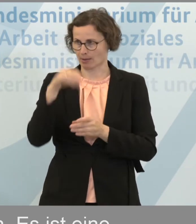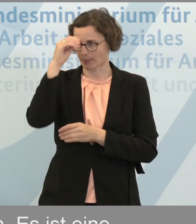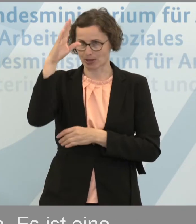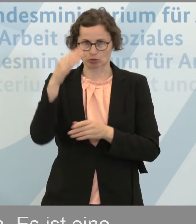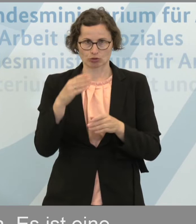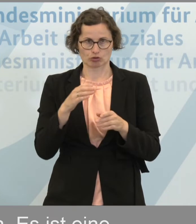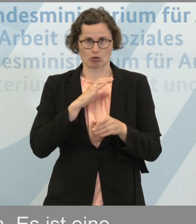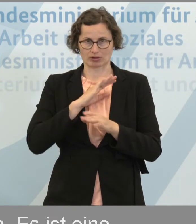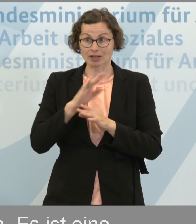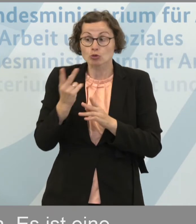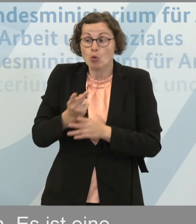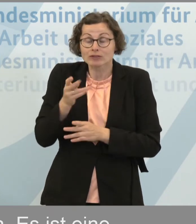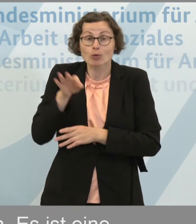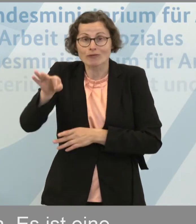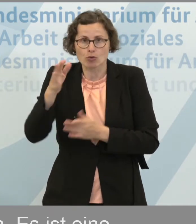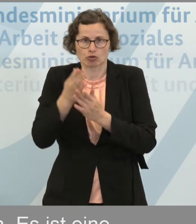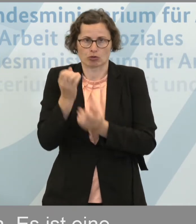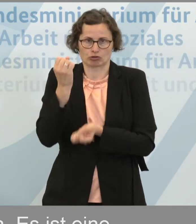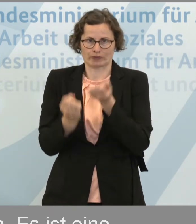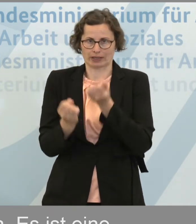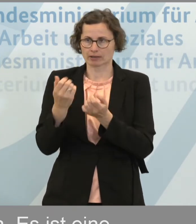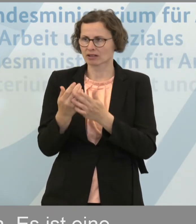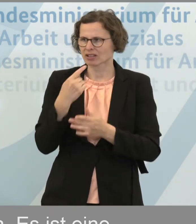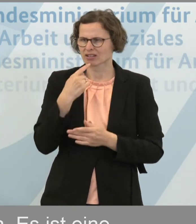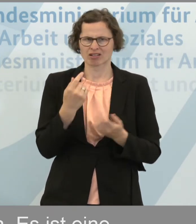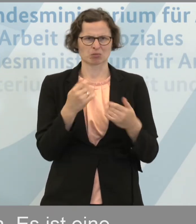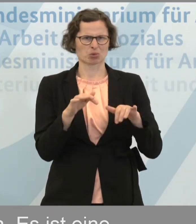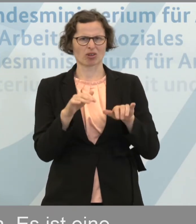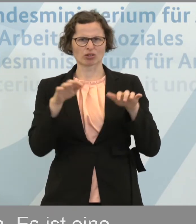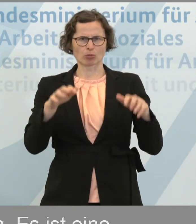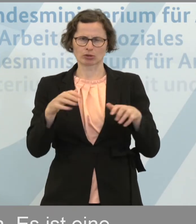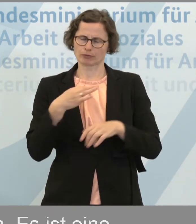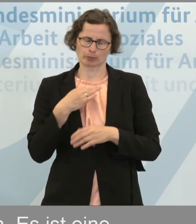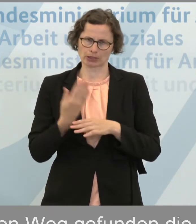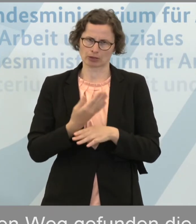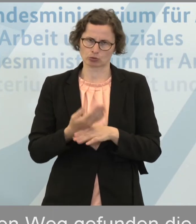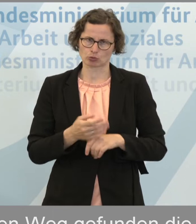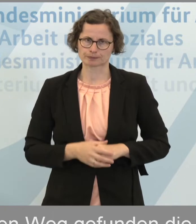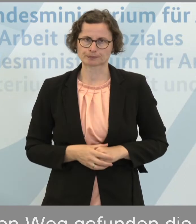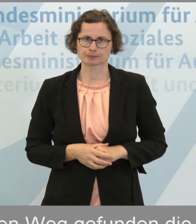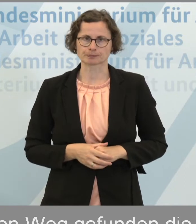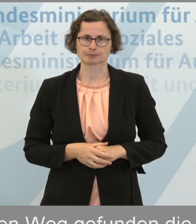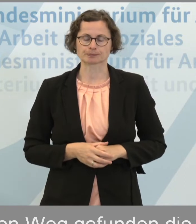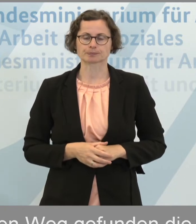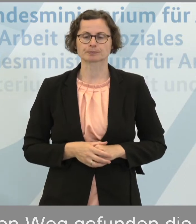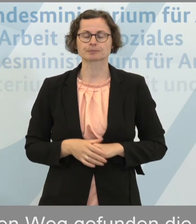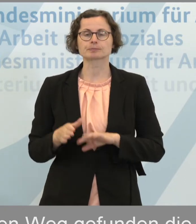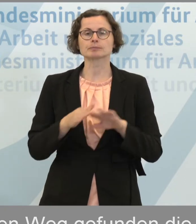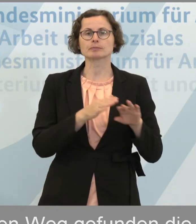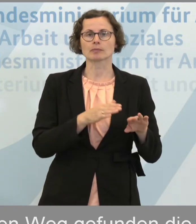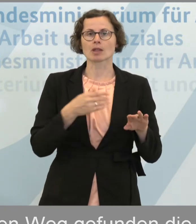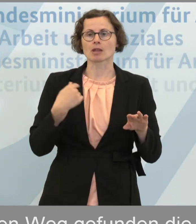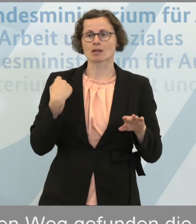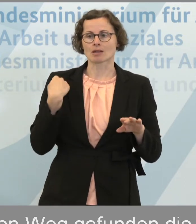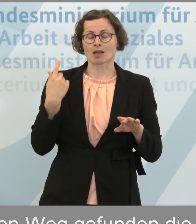ohnehin schwer. Insofern kann ich das nicht als bürokratisches Monstrum werten. Wir haben die Notwendigkeit im Verlauf der